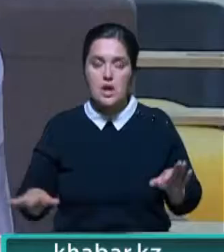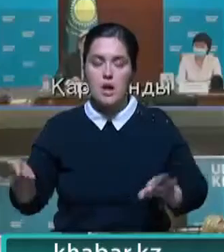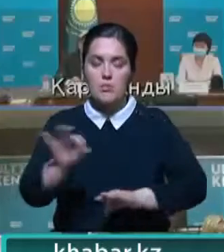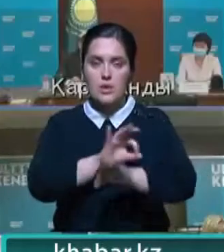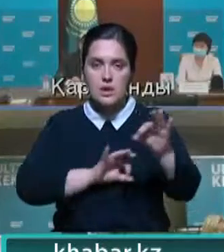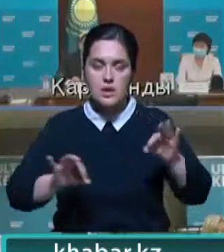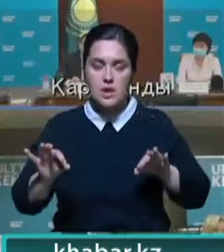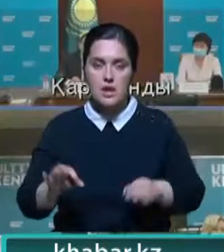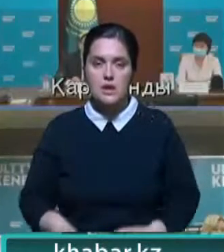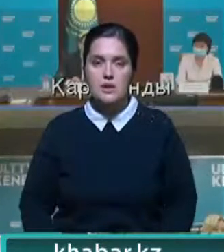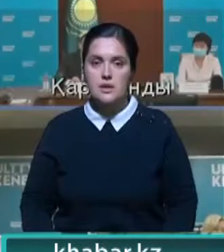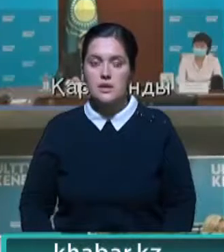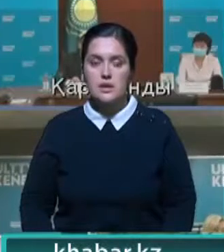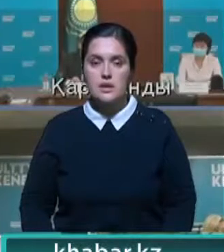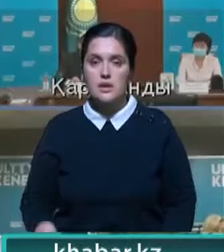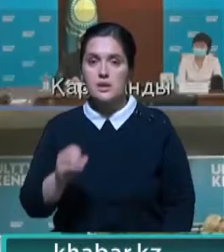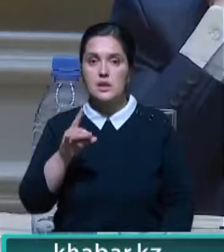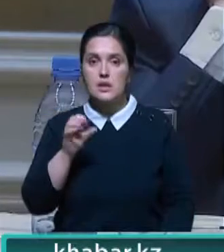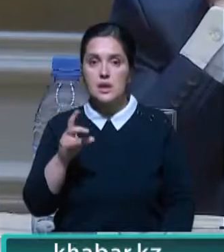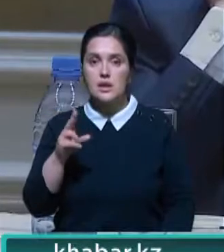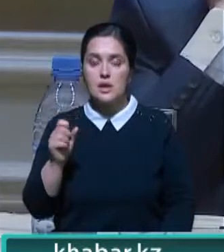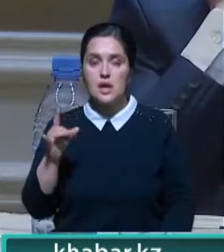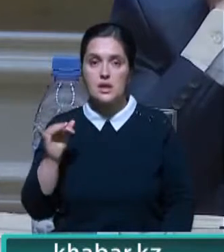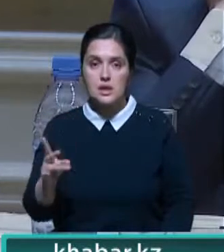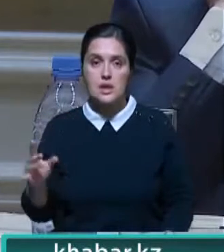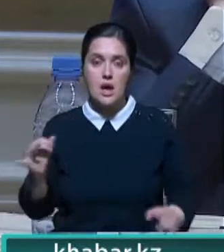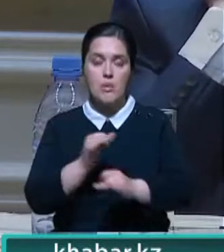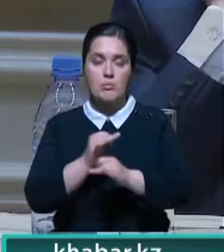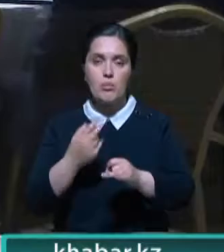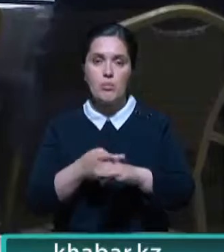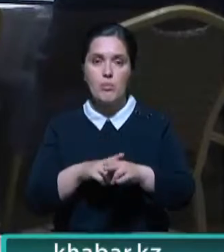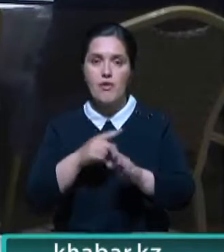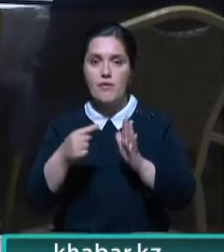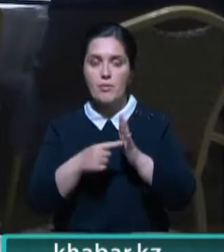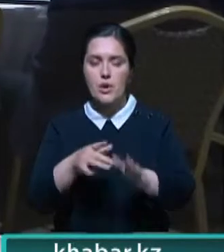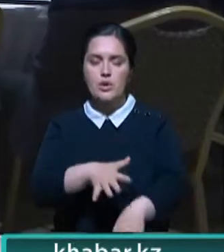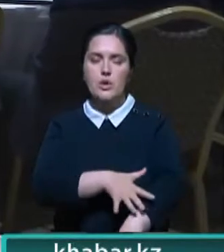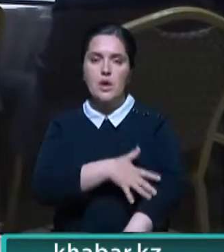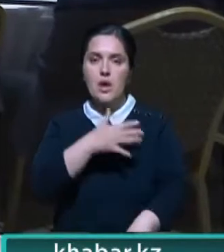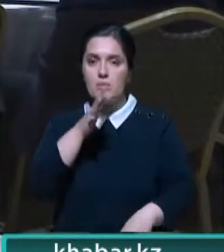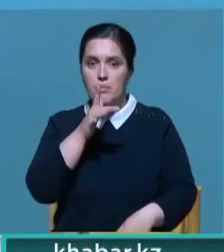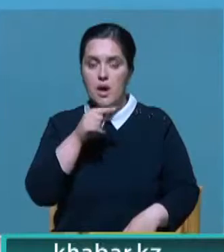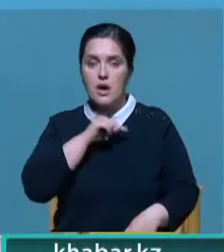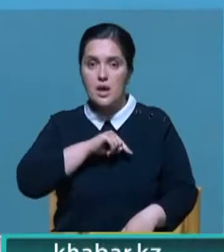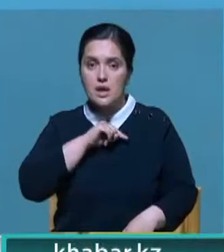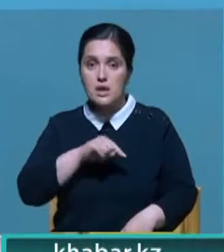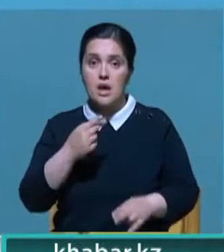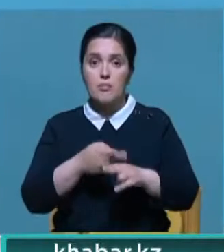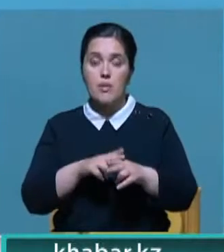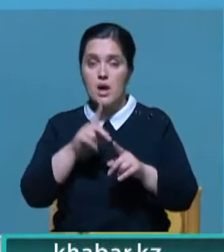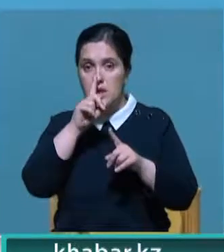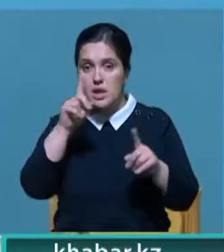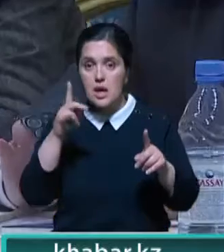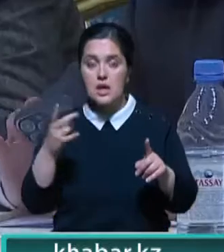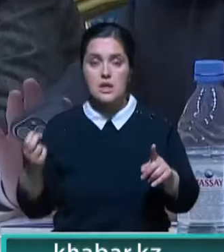формата. Госсоветник Ирлан Карин пояснил, обсуждать на Курултая будут вопросы долгосрочного характера. В этом основное отличие